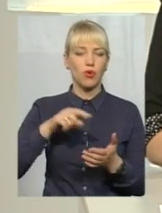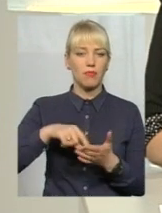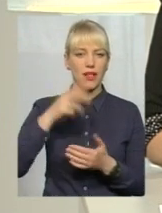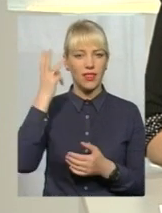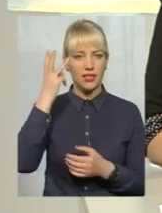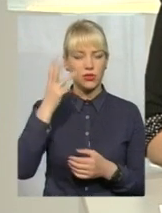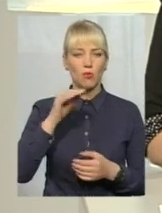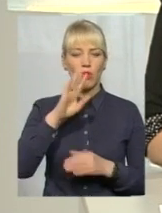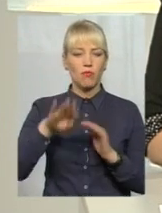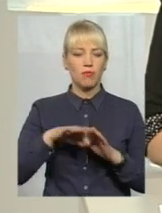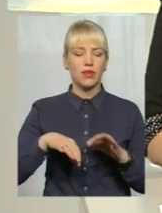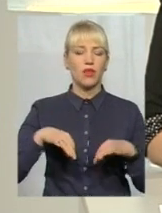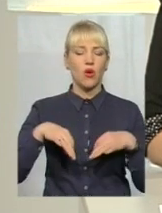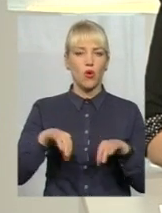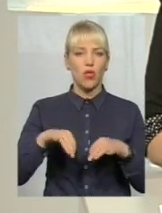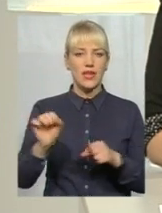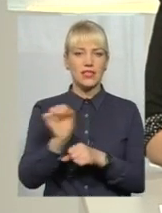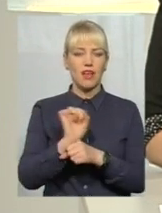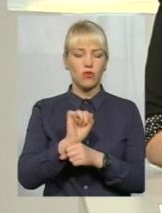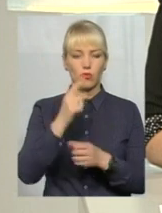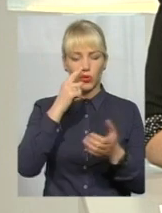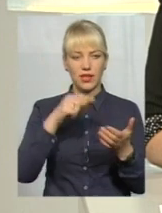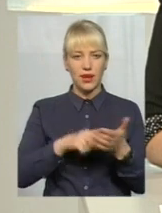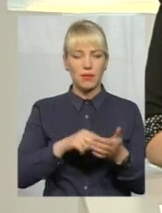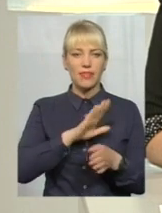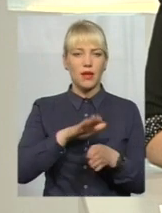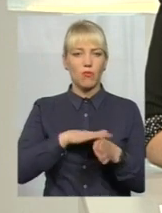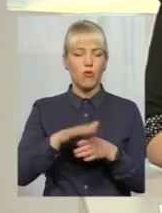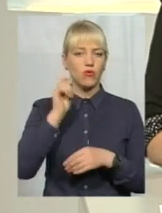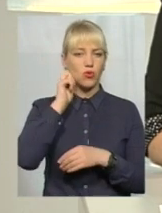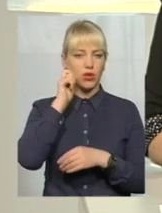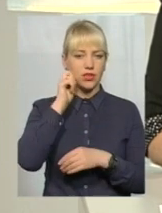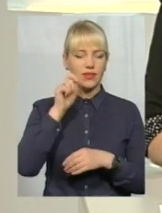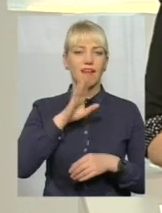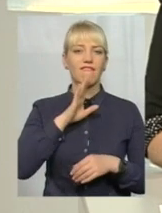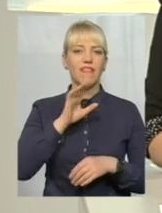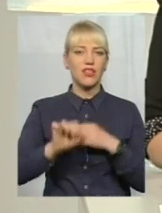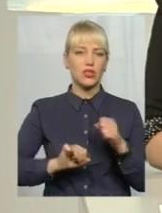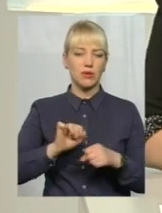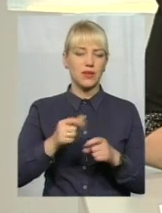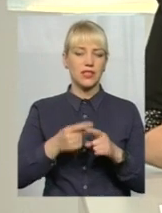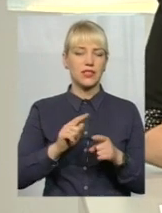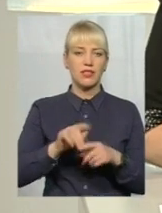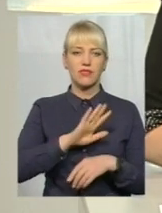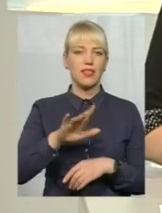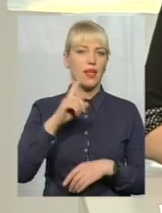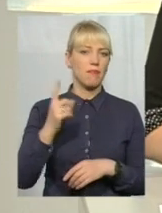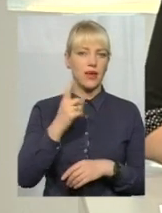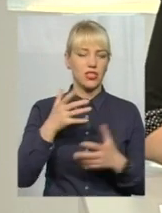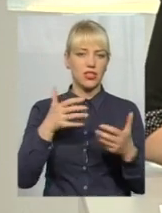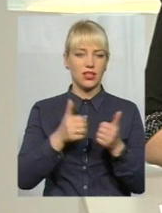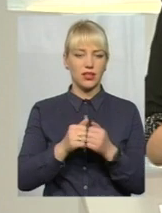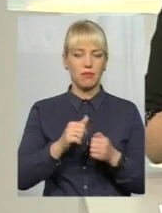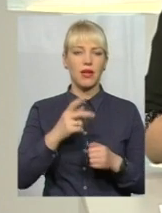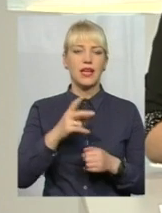колесо авто потрапила неповнолітня велосипедистка. Це вже не перша дорожня транспортна пригода за участю велосипедистів цього року у